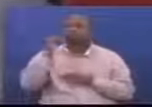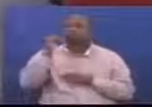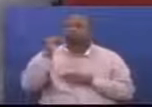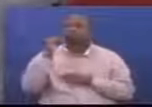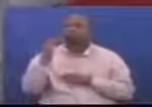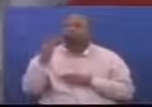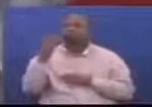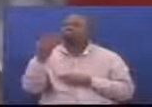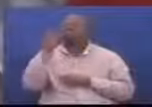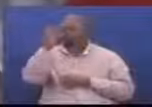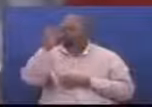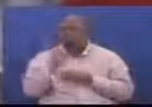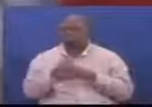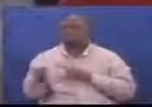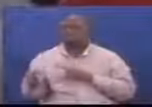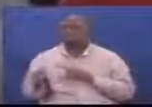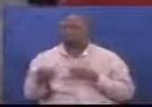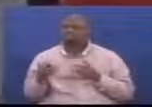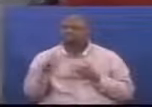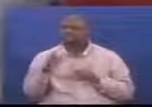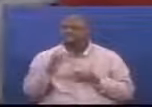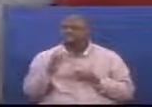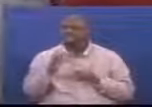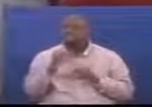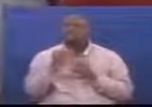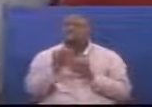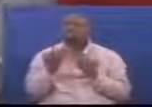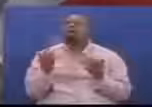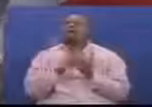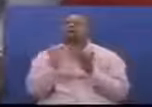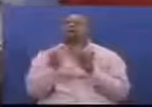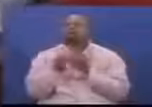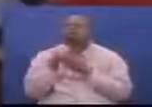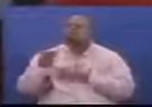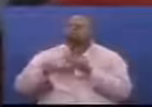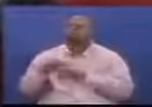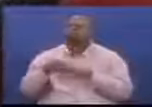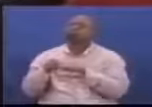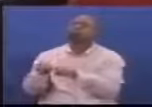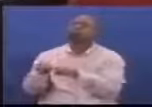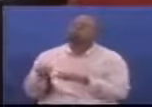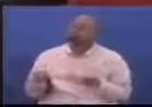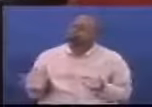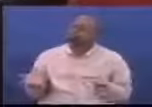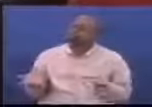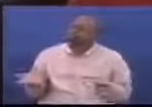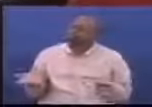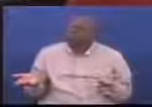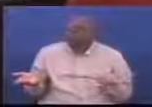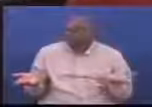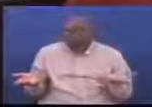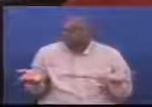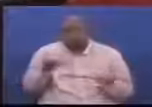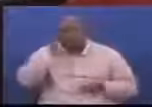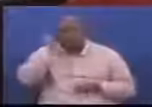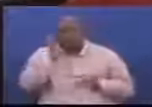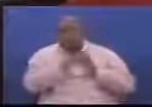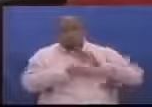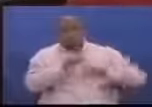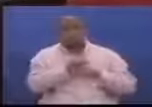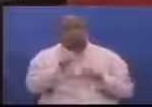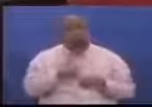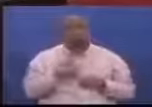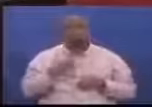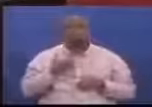Instead of 15% What kind of economy is this? Serekali Serekali mwenyakiti Na minataka